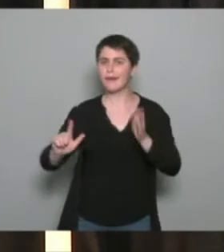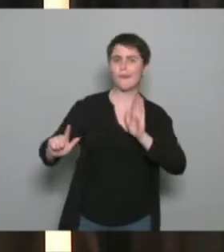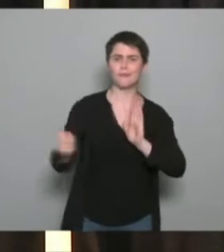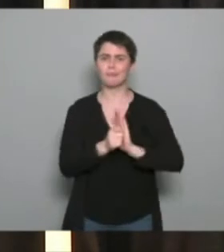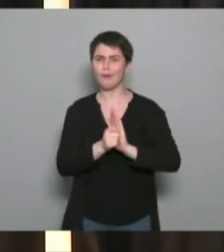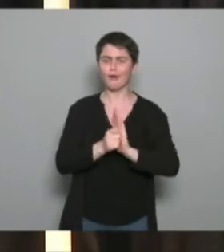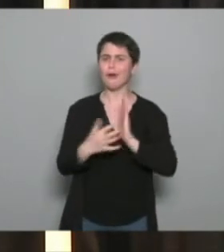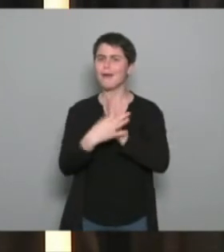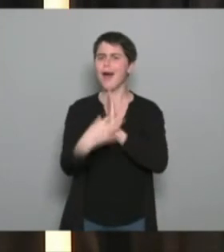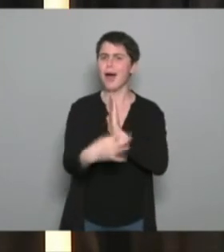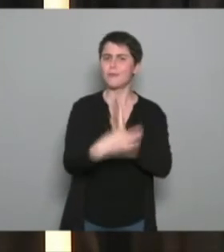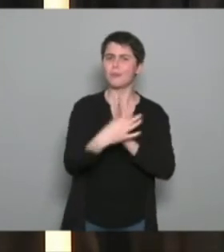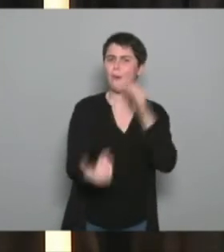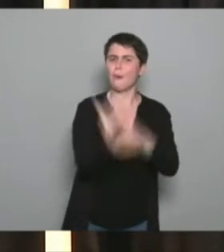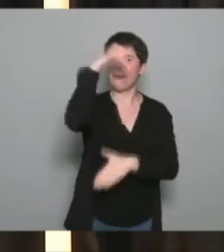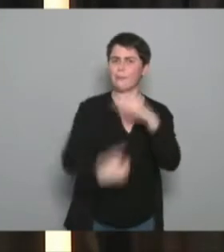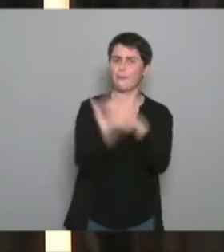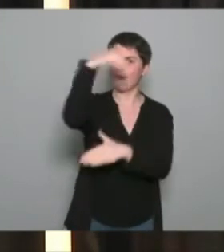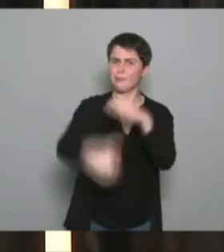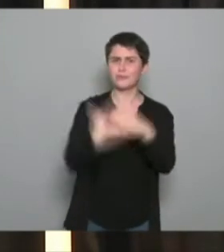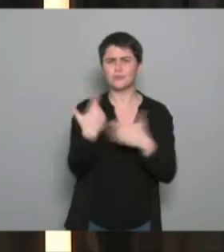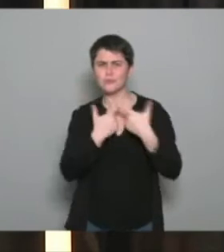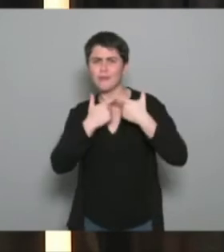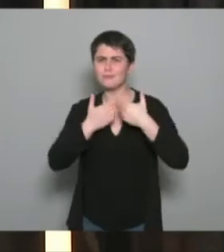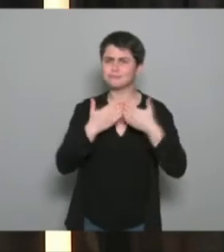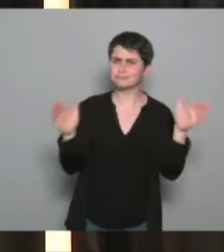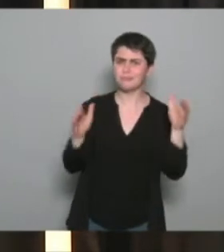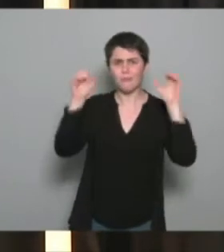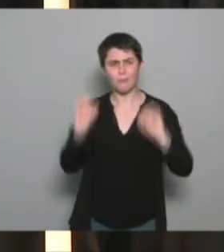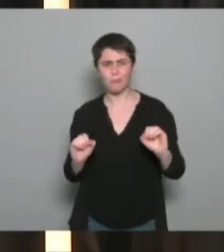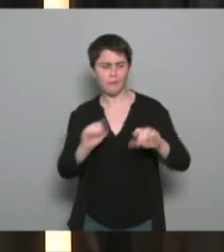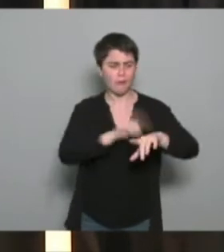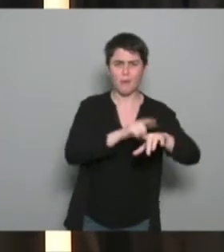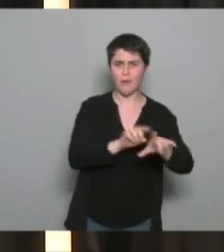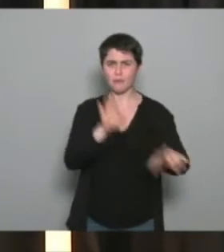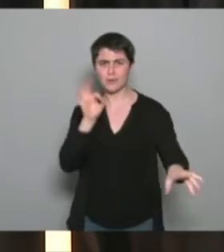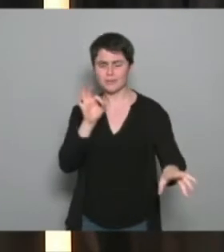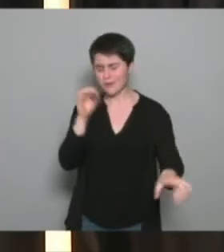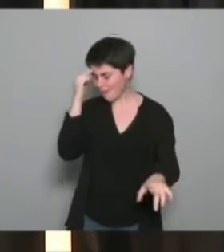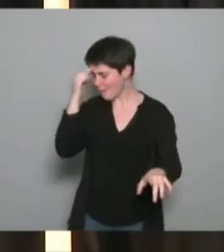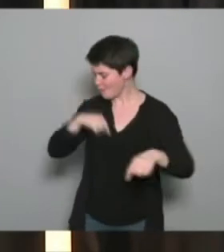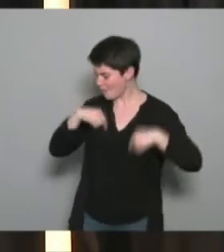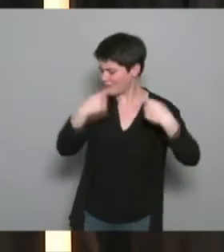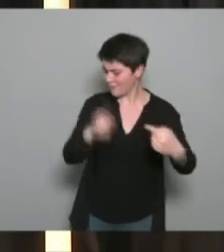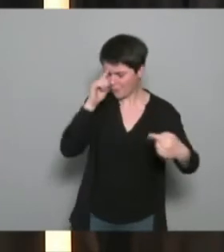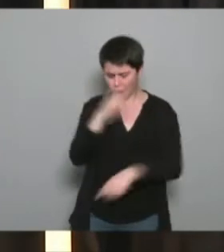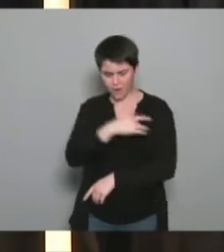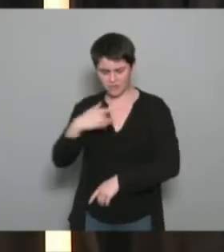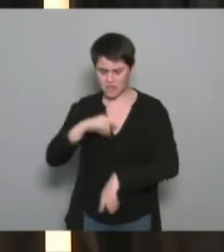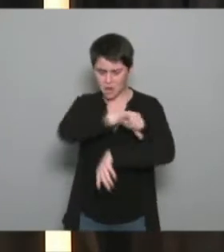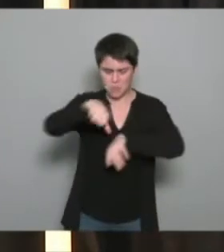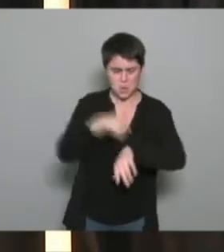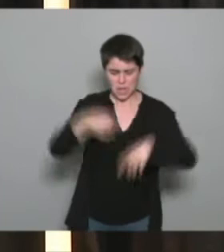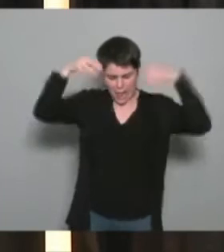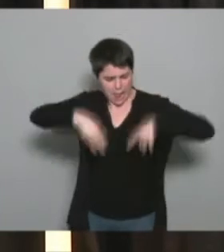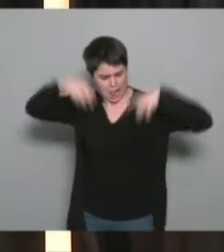quand ils veulent c'est ouvert 24h sur 24 ils y vont parce qu'ils pensent qu'ils y vont pour leur santé parce qu'ils vont transpirer pendant une heure ils